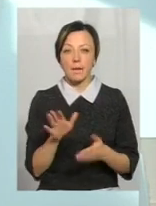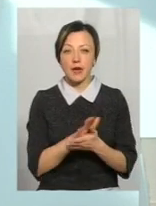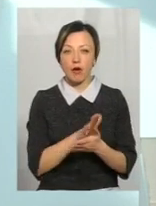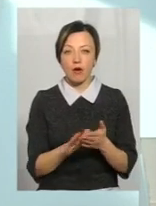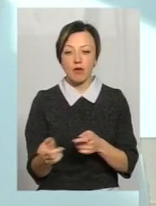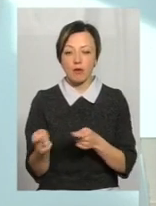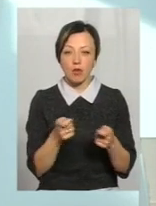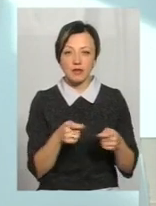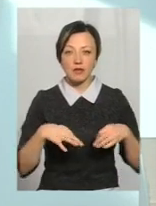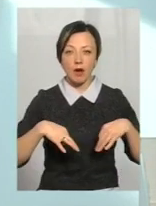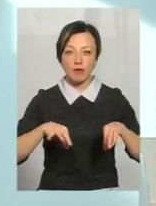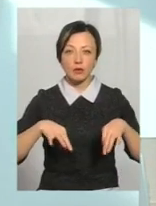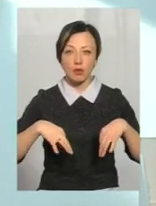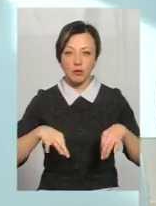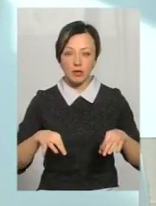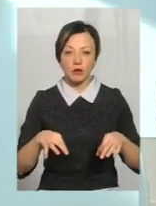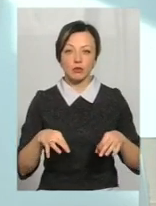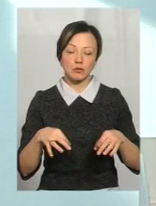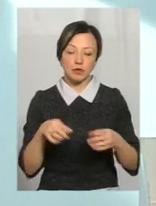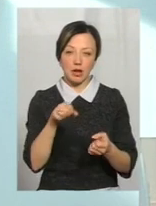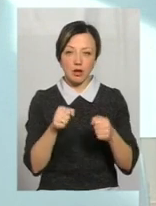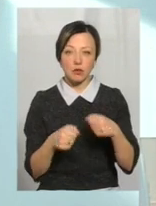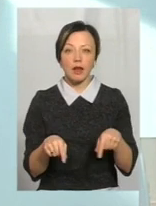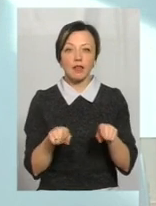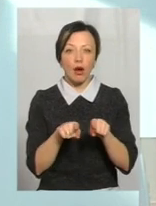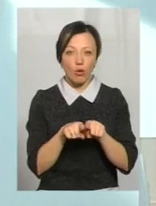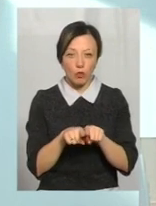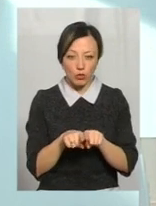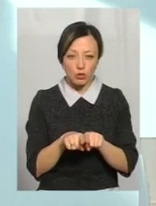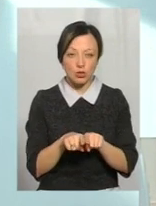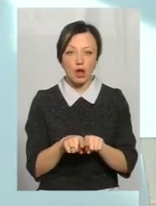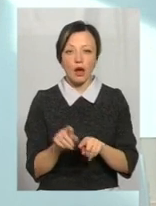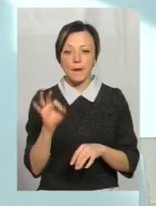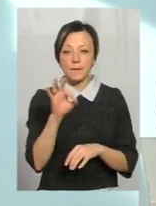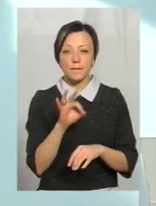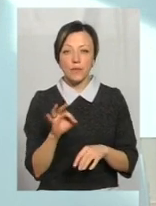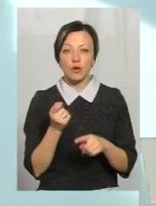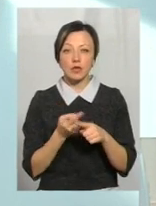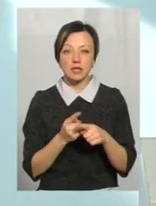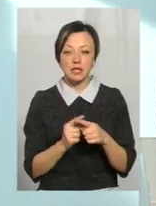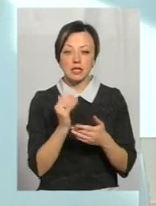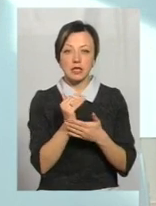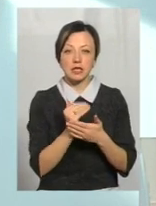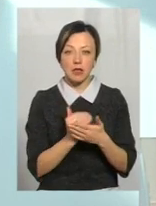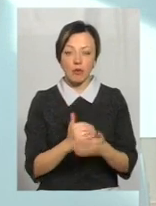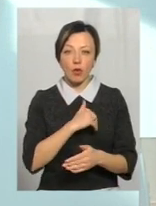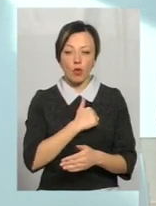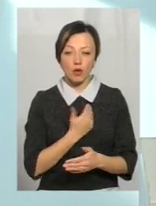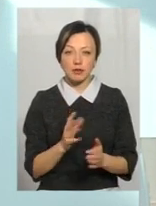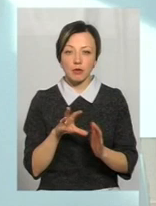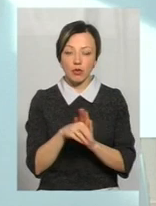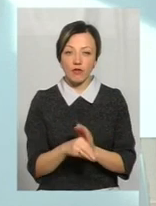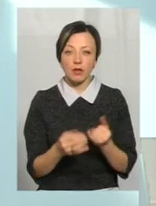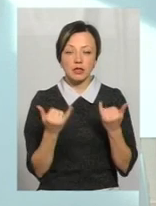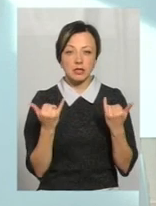автомобільному транспорті. Також стосовно даної системи, яку ми хочемо запровадити, ми